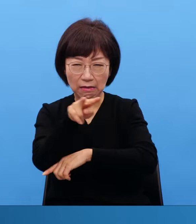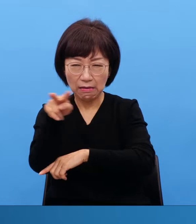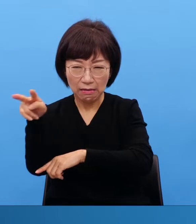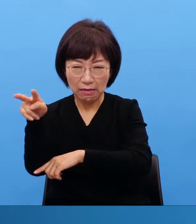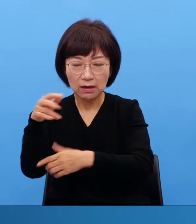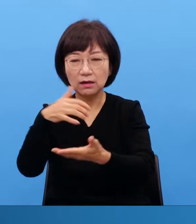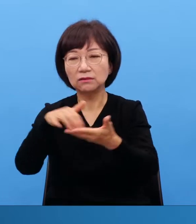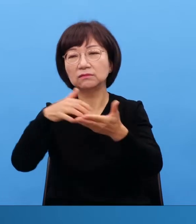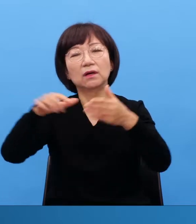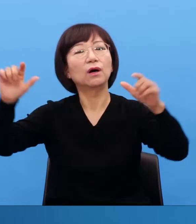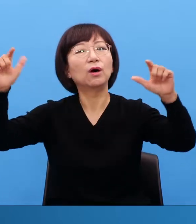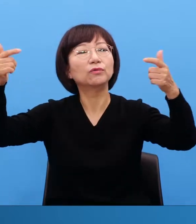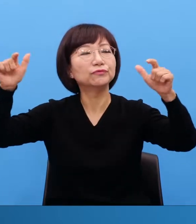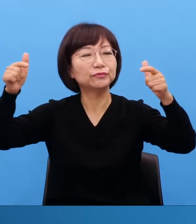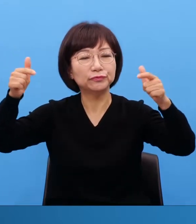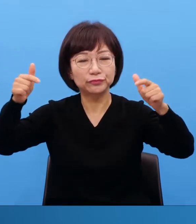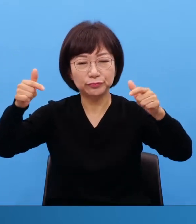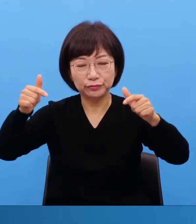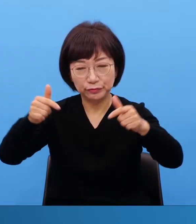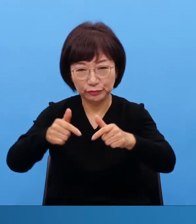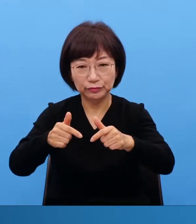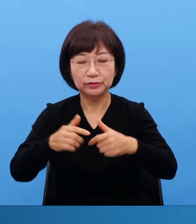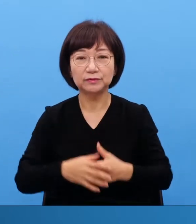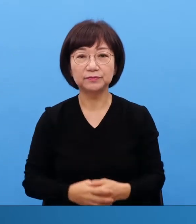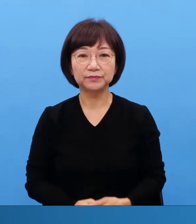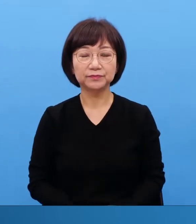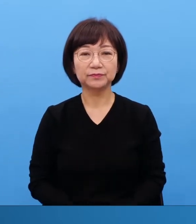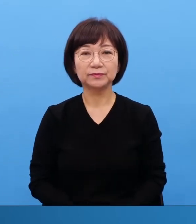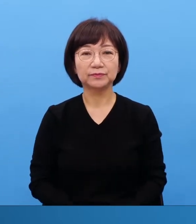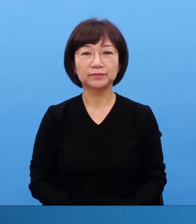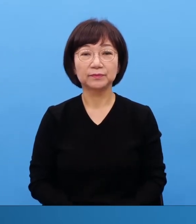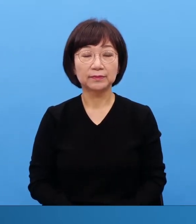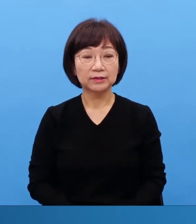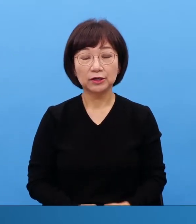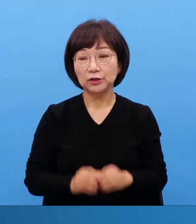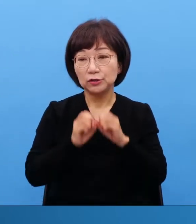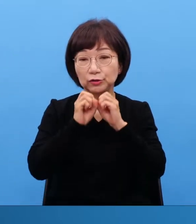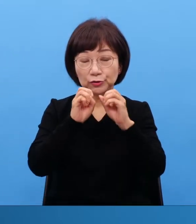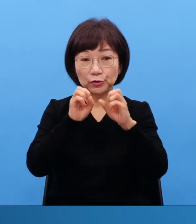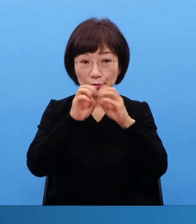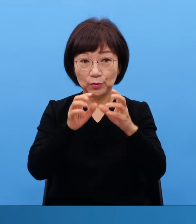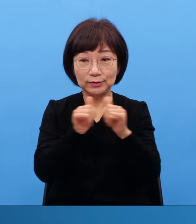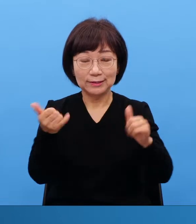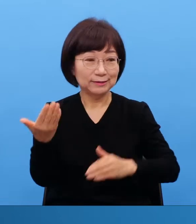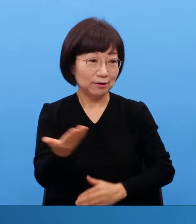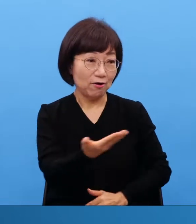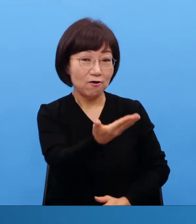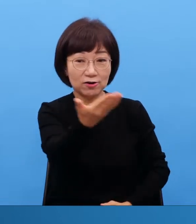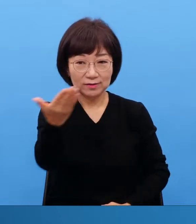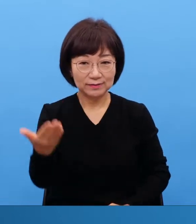예사로 생각하면 안되고 전도자인 여러분들이 기도를 바르게 시작해야 됩니다